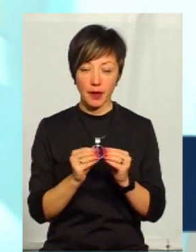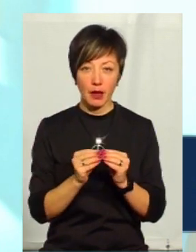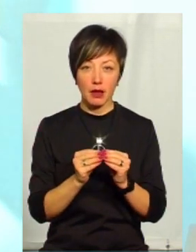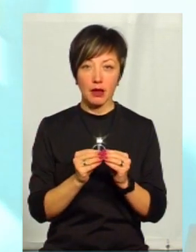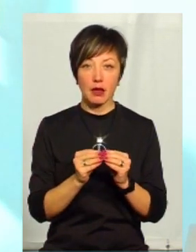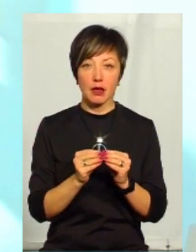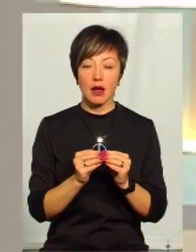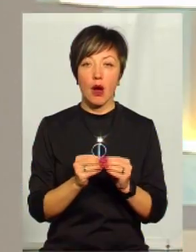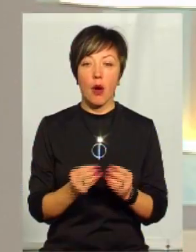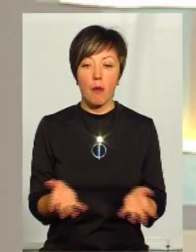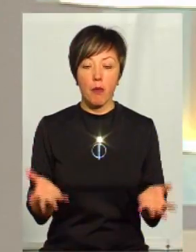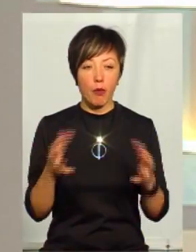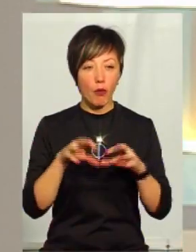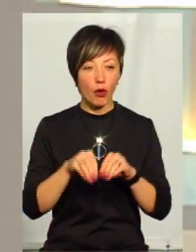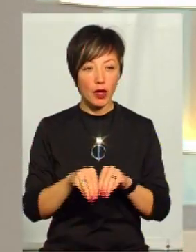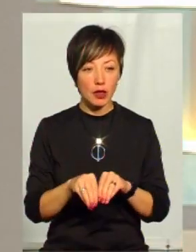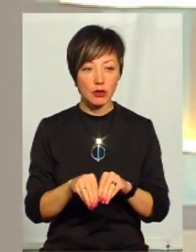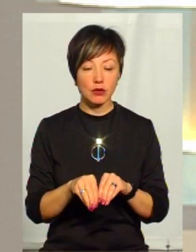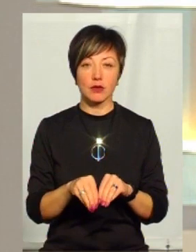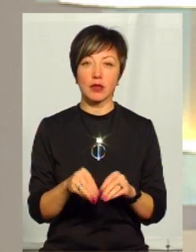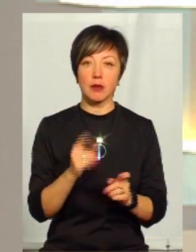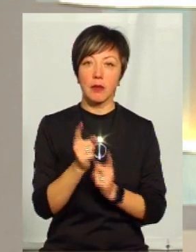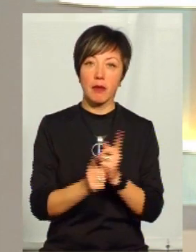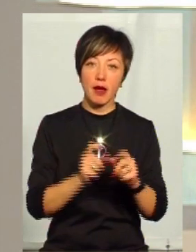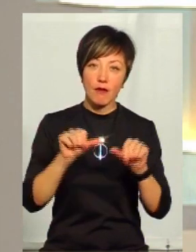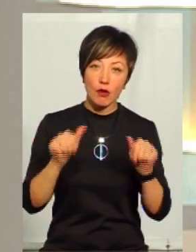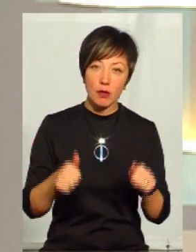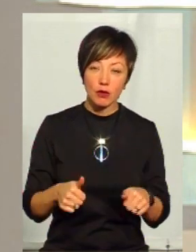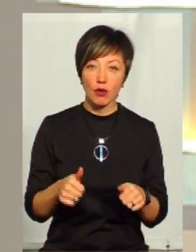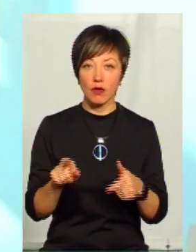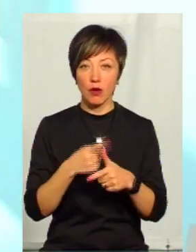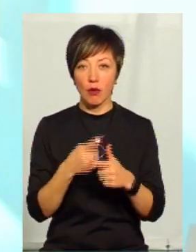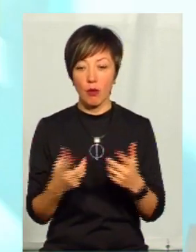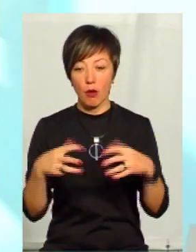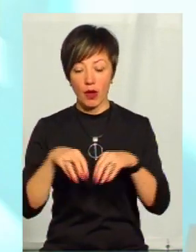Тут, можливо, вона буде переформатована, чи вона буде поєднувати.